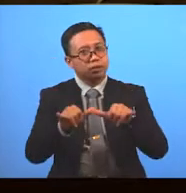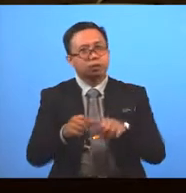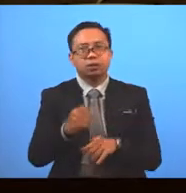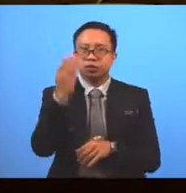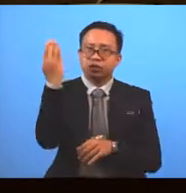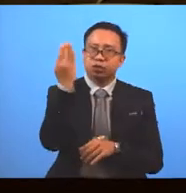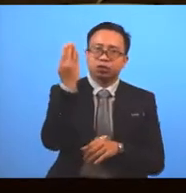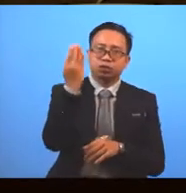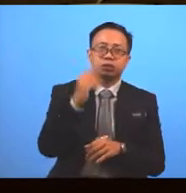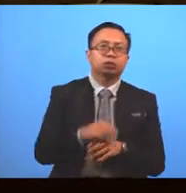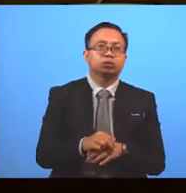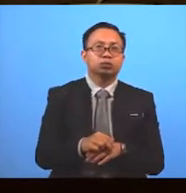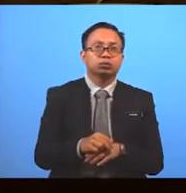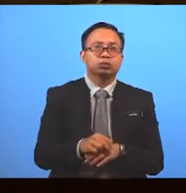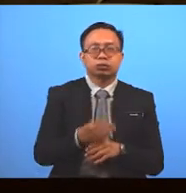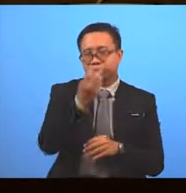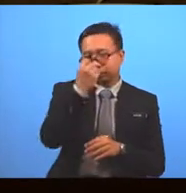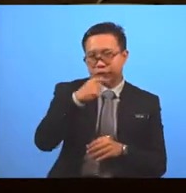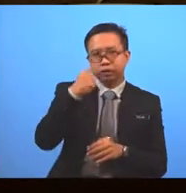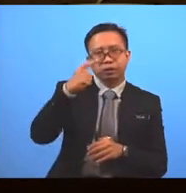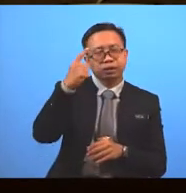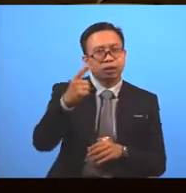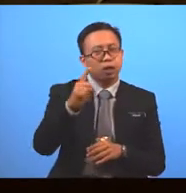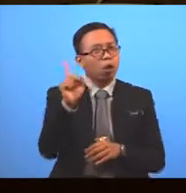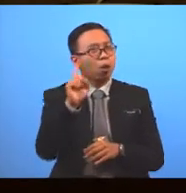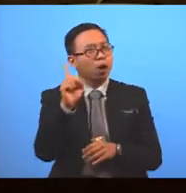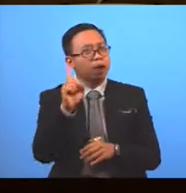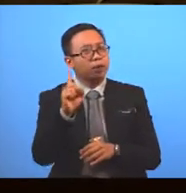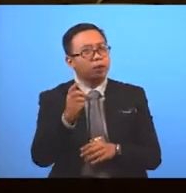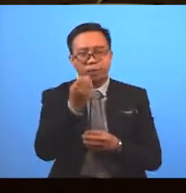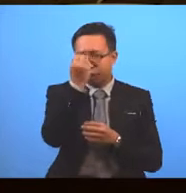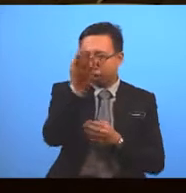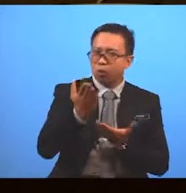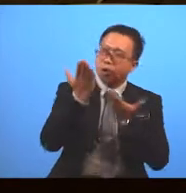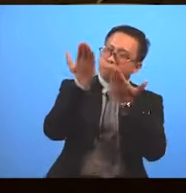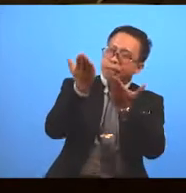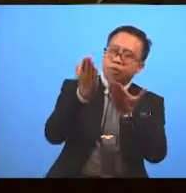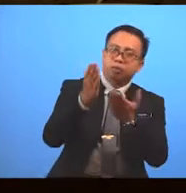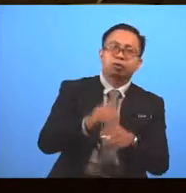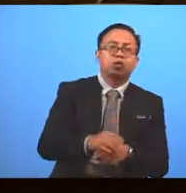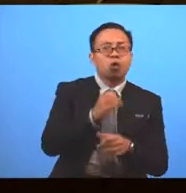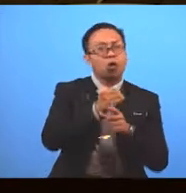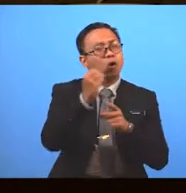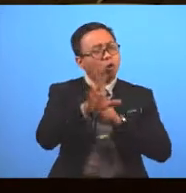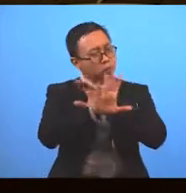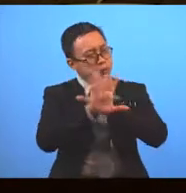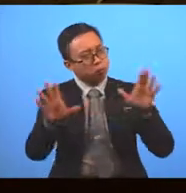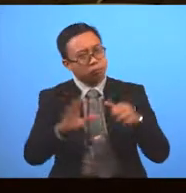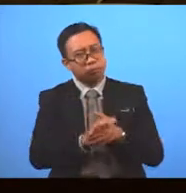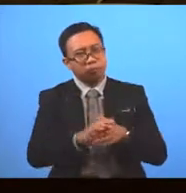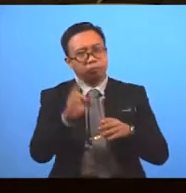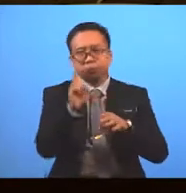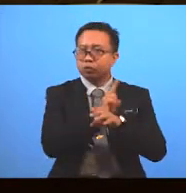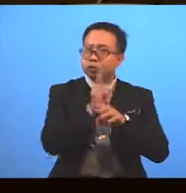general opinion About the film And say Whether you recommend It or not Use